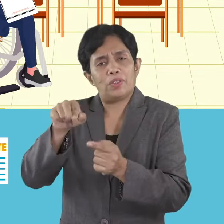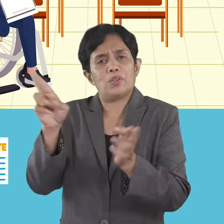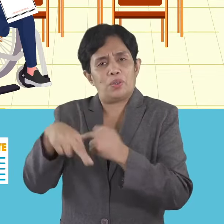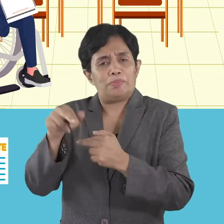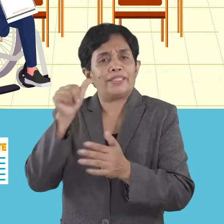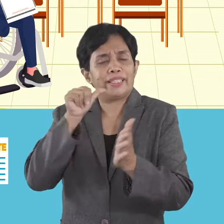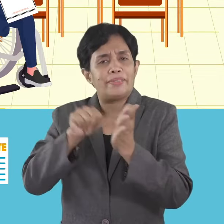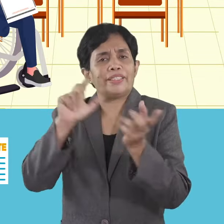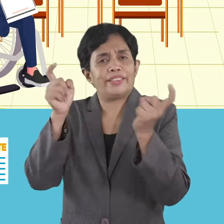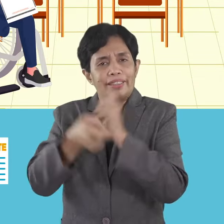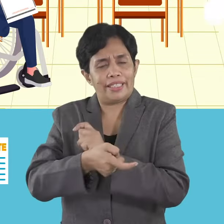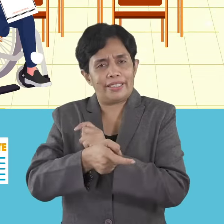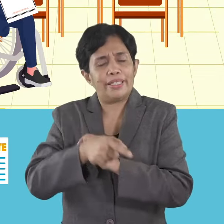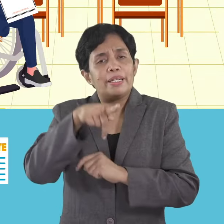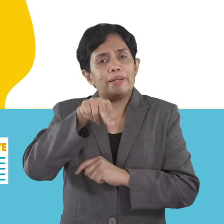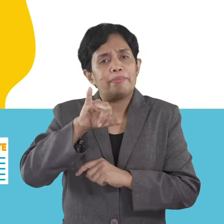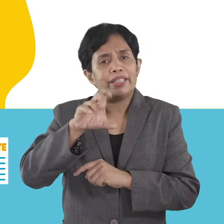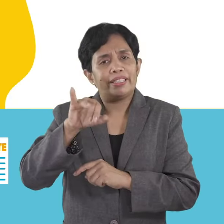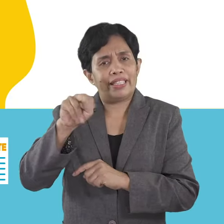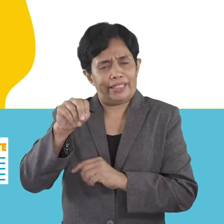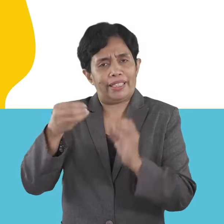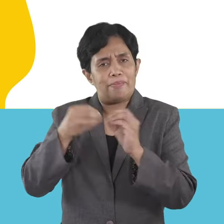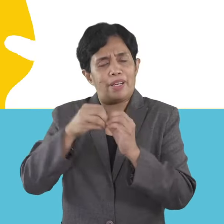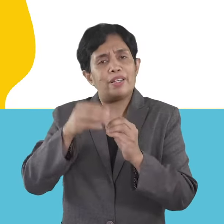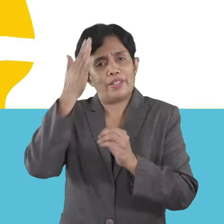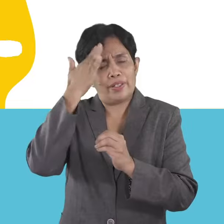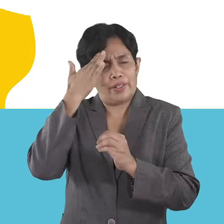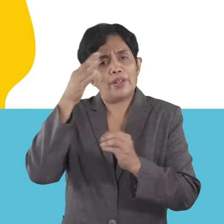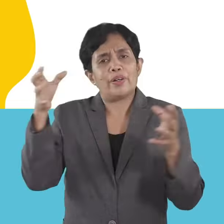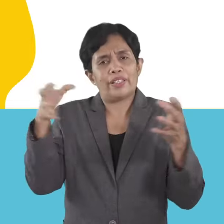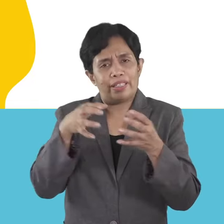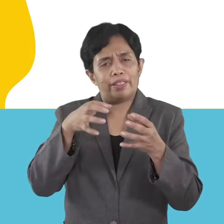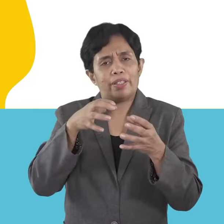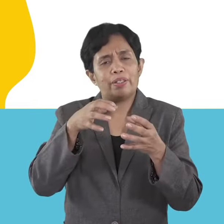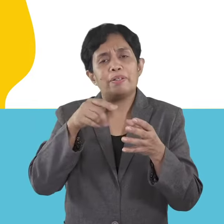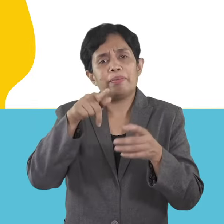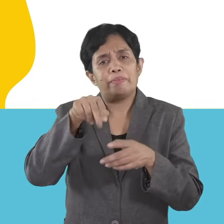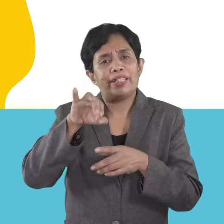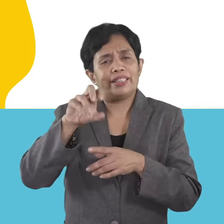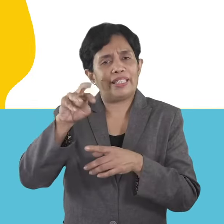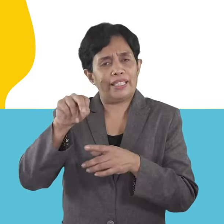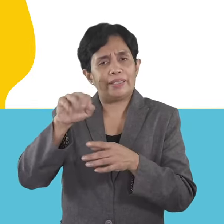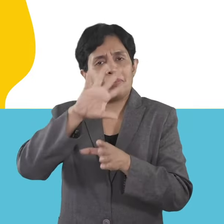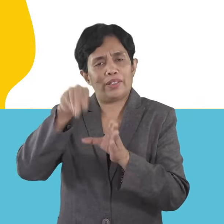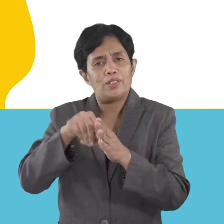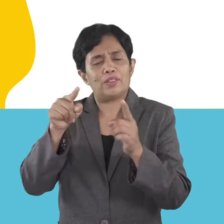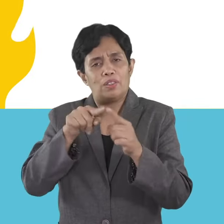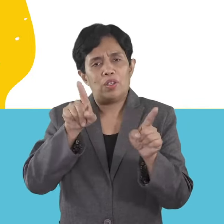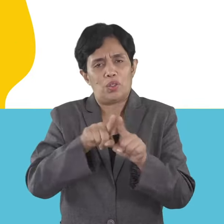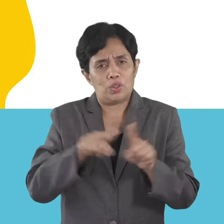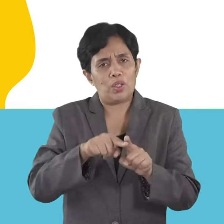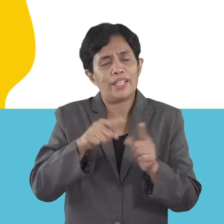lagmit ng imong room assignment niusab na. Imong precinct number nagpahibalo ni mo kung asa ka sakop nga